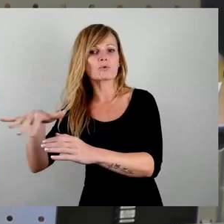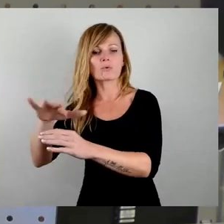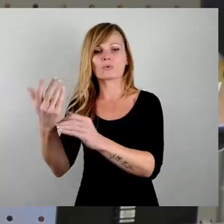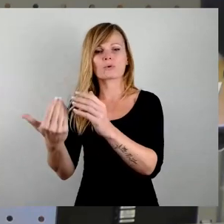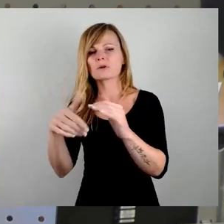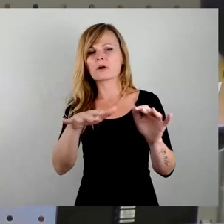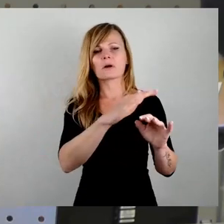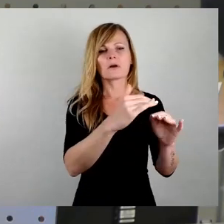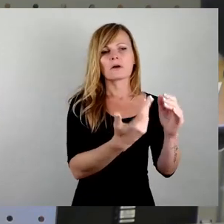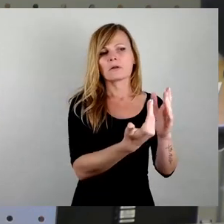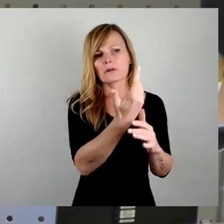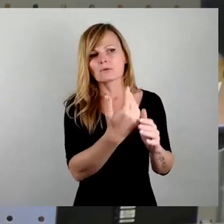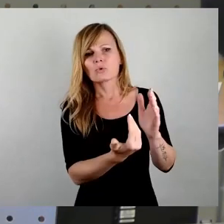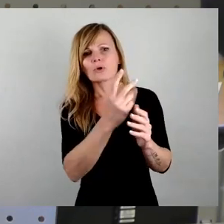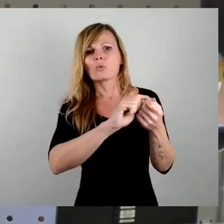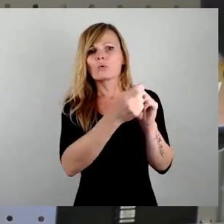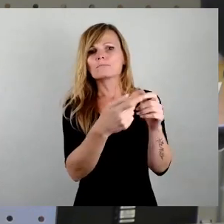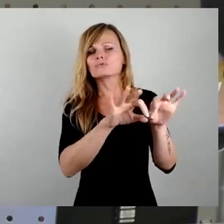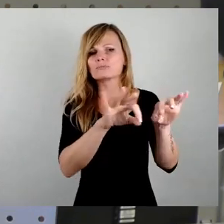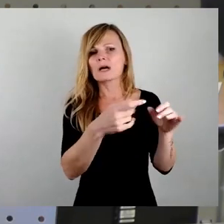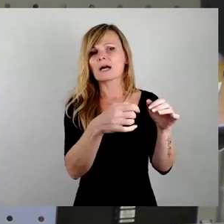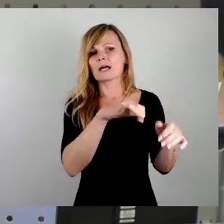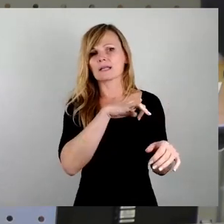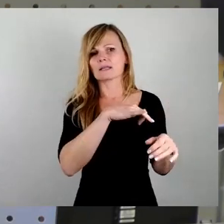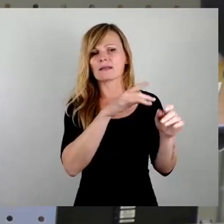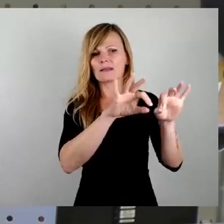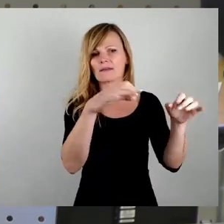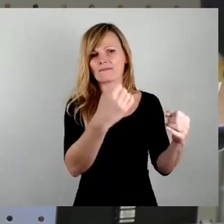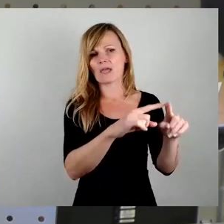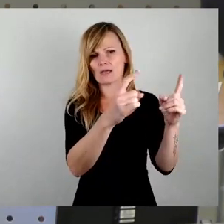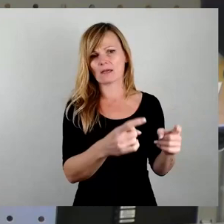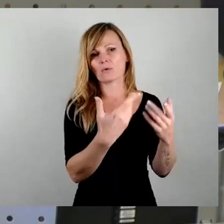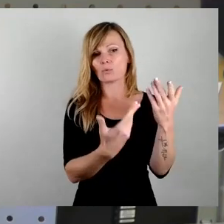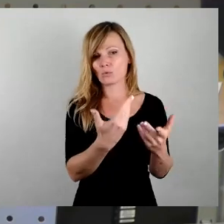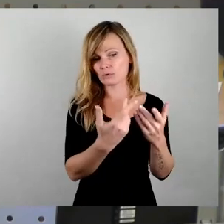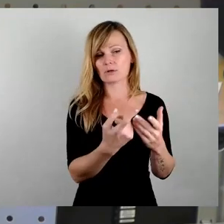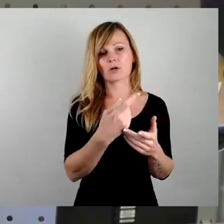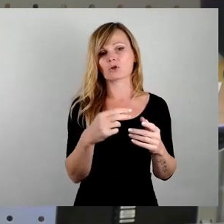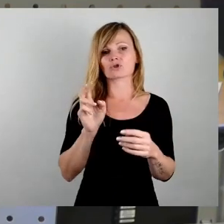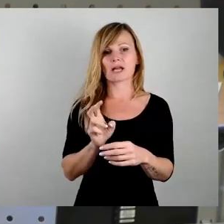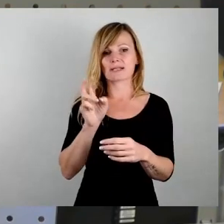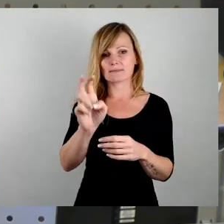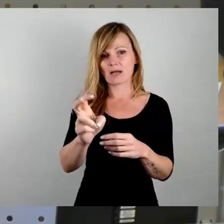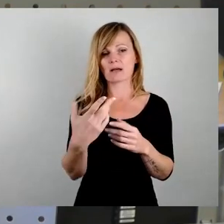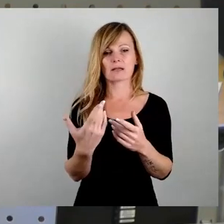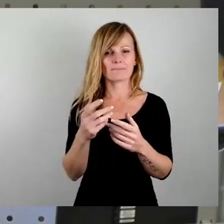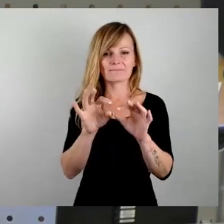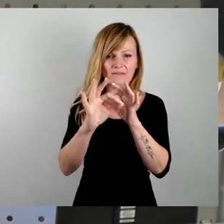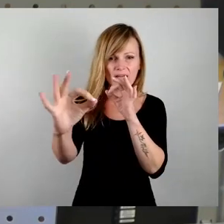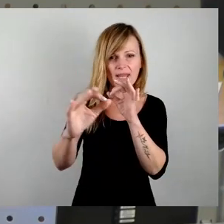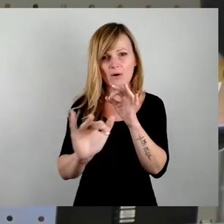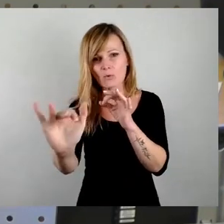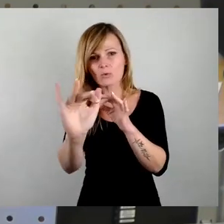neues Umspannwerk, was notwendig ist. Irgendjemand redet vielleicht über eine Straßenbahnverlängerung oder irgendwas. Aber niemand redet mit uns.